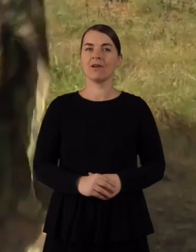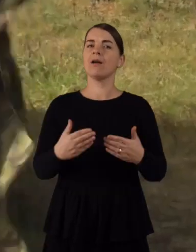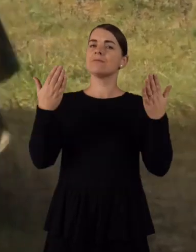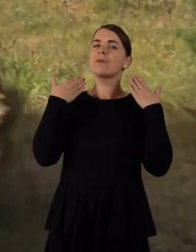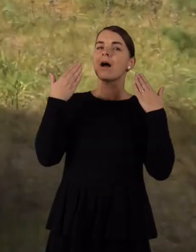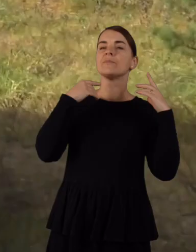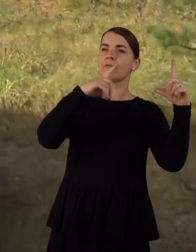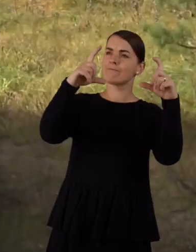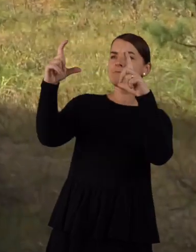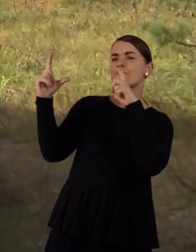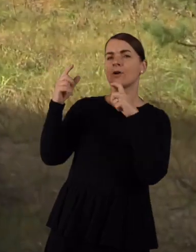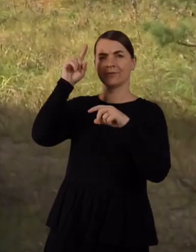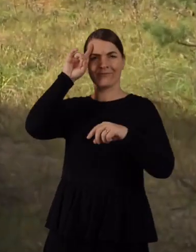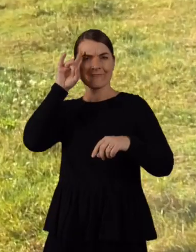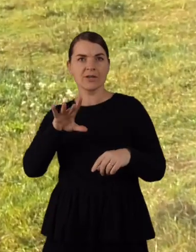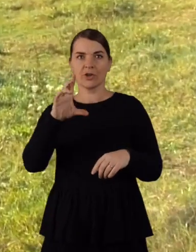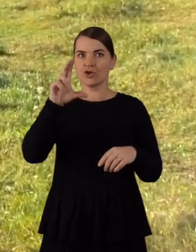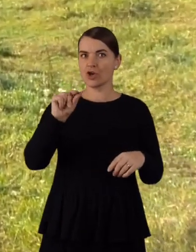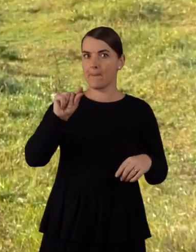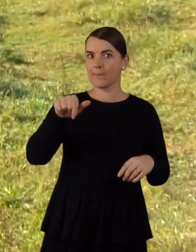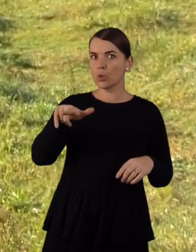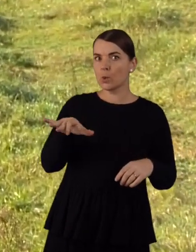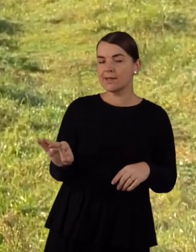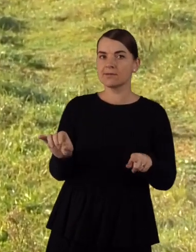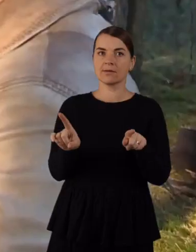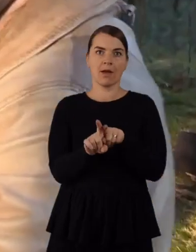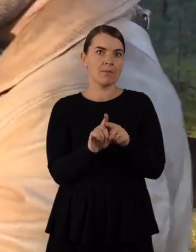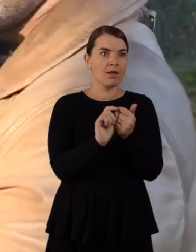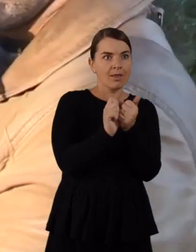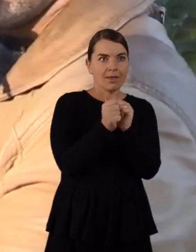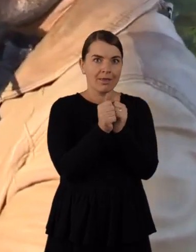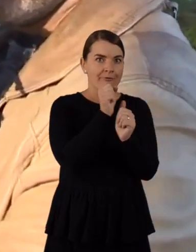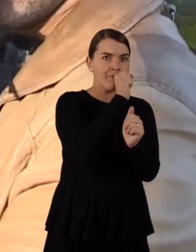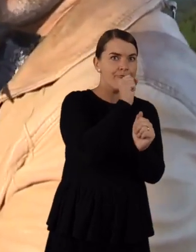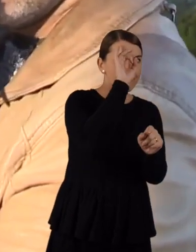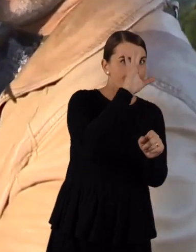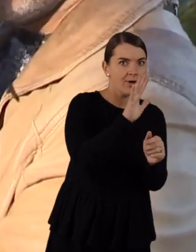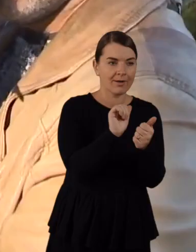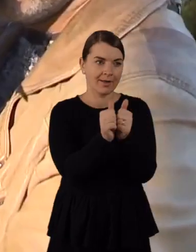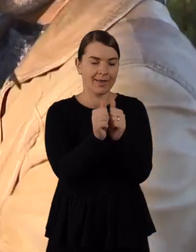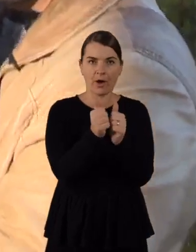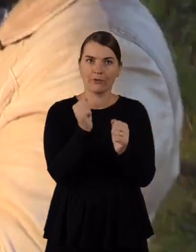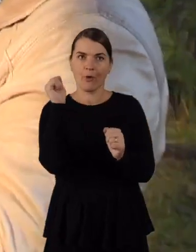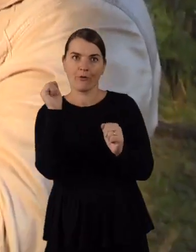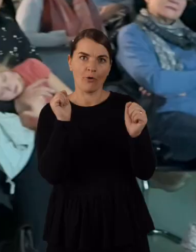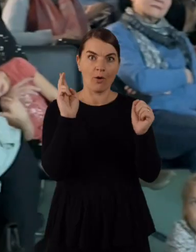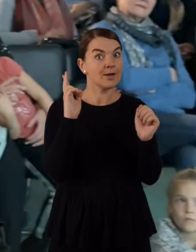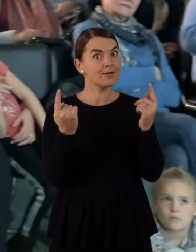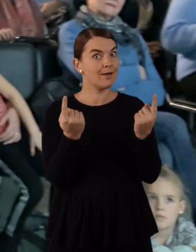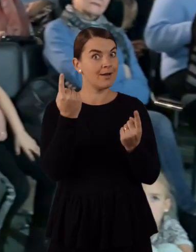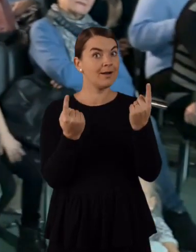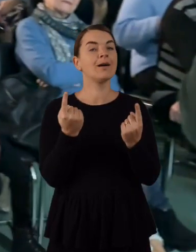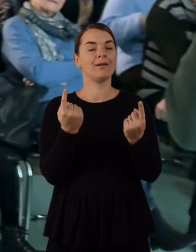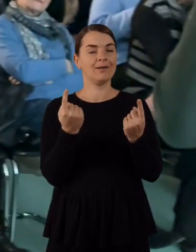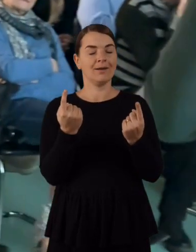Gamtas fotografas Marius Čepulis popularų mūko gero galėtų varžyti su bet kuriuos žinomu dainininku ir dar neaišku, kuris laimėtų.